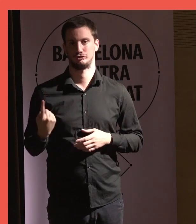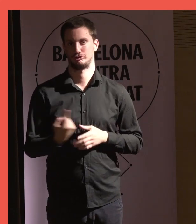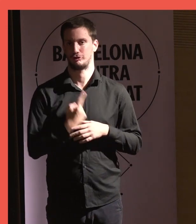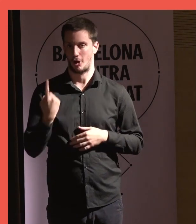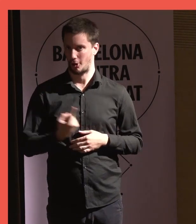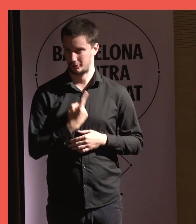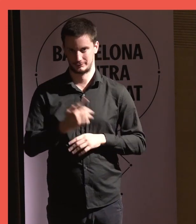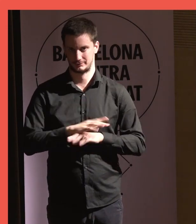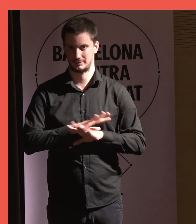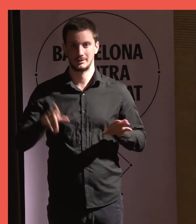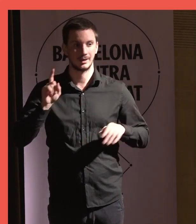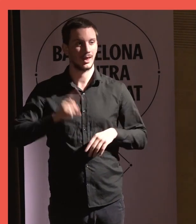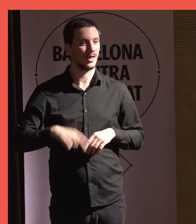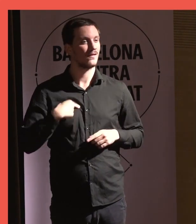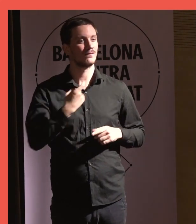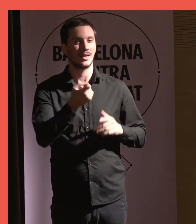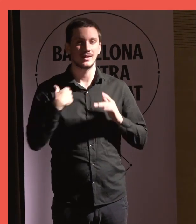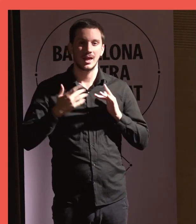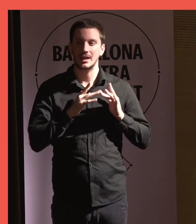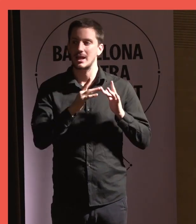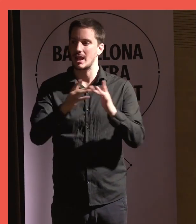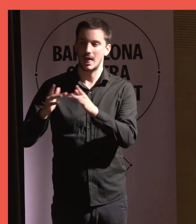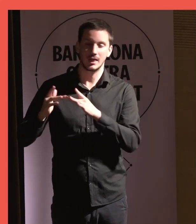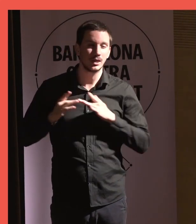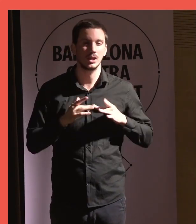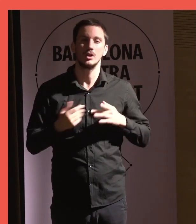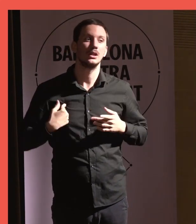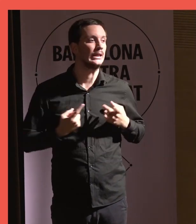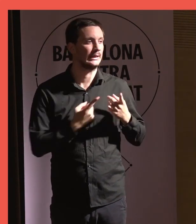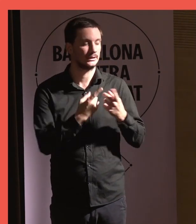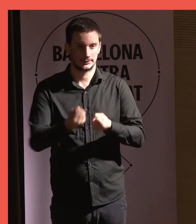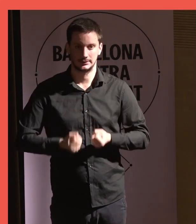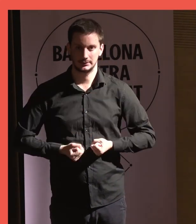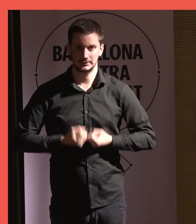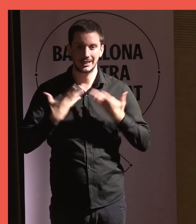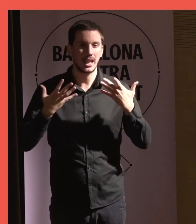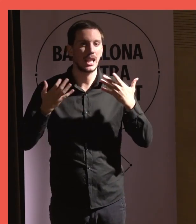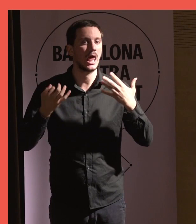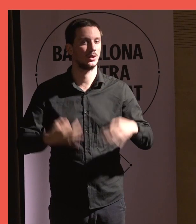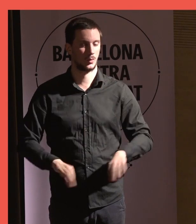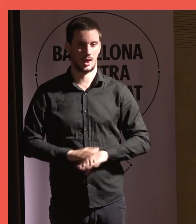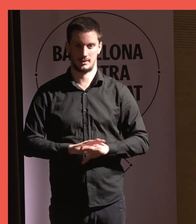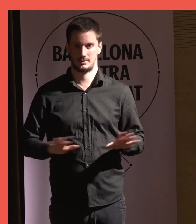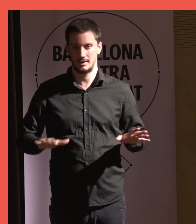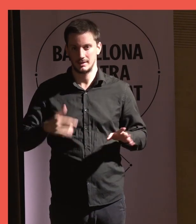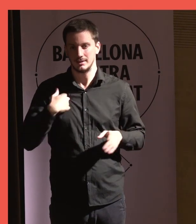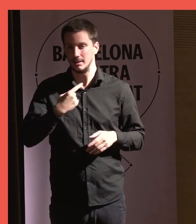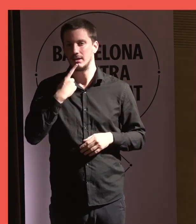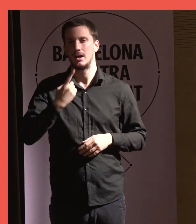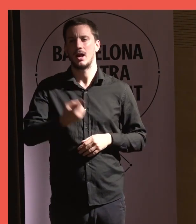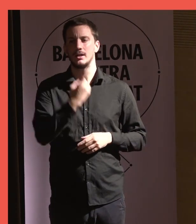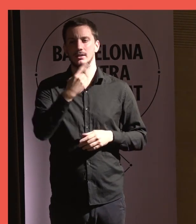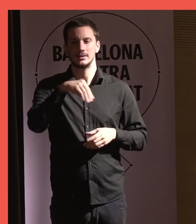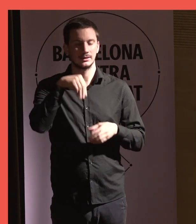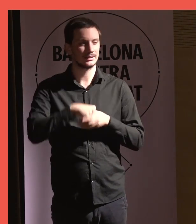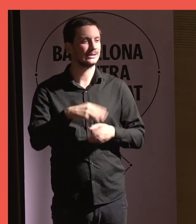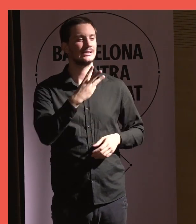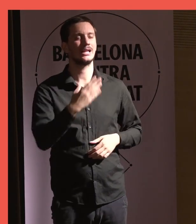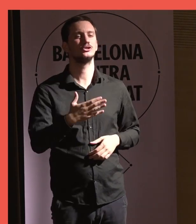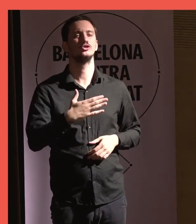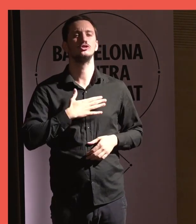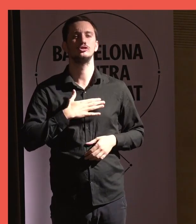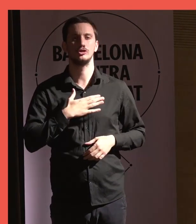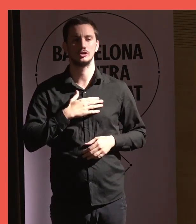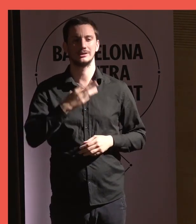de socialització i de relació és imparable, no? Perquè dins de cadascú de nosaltres hi ha tres jo's, tres